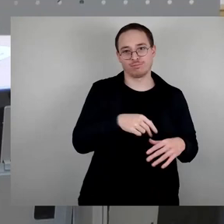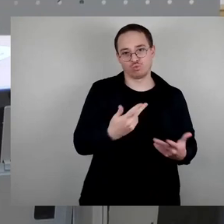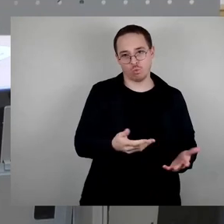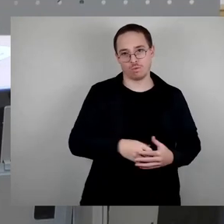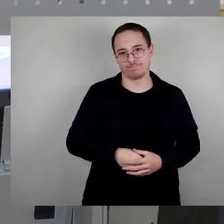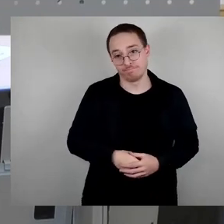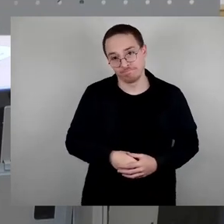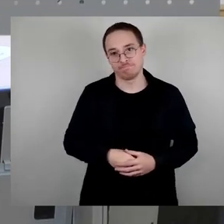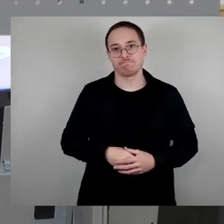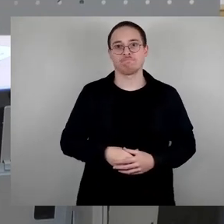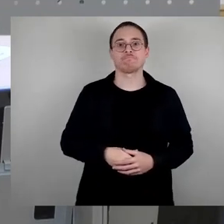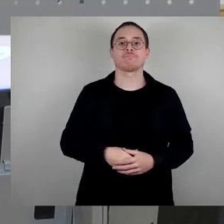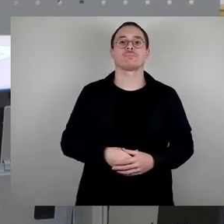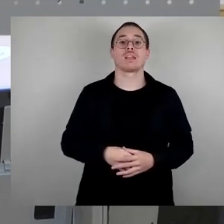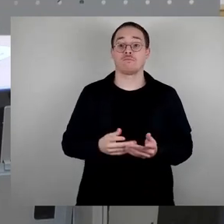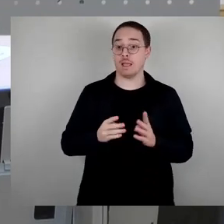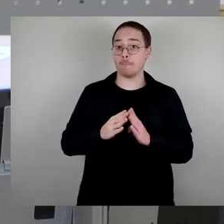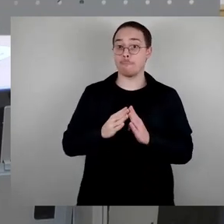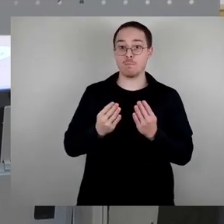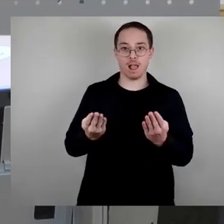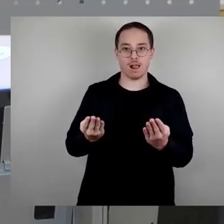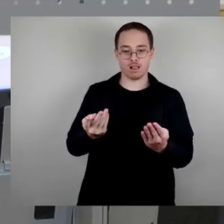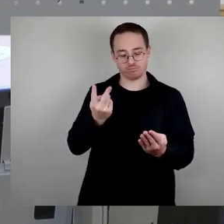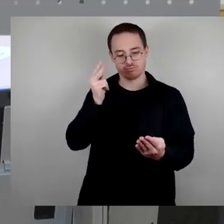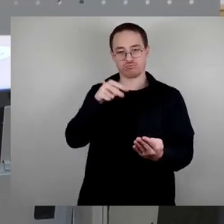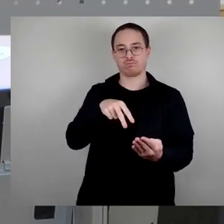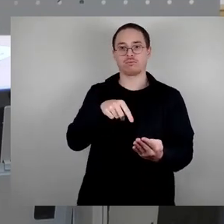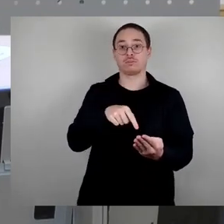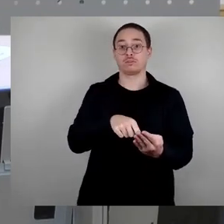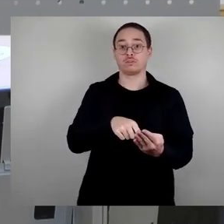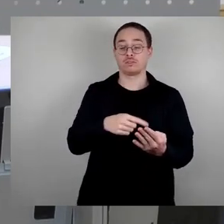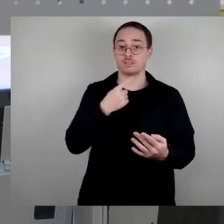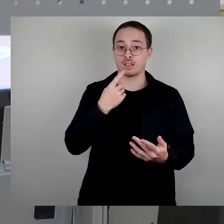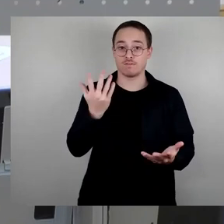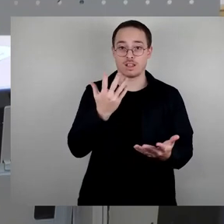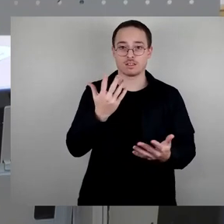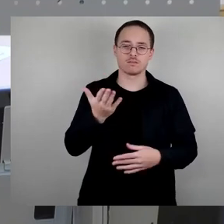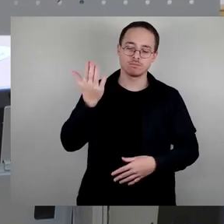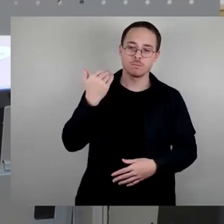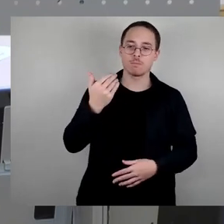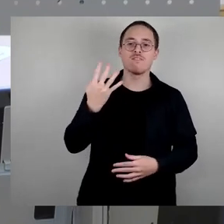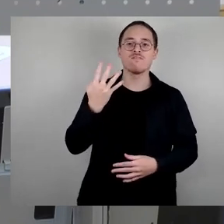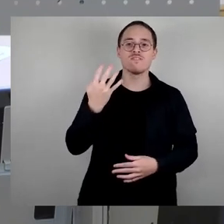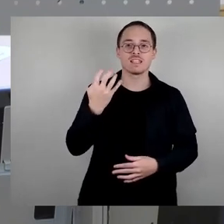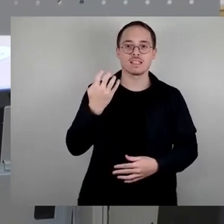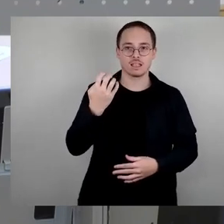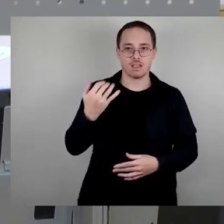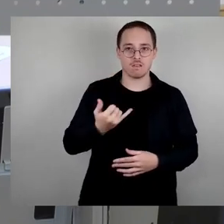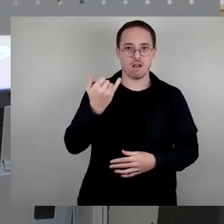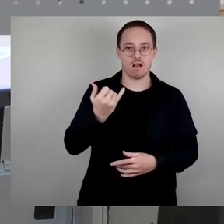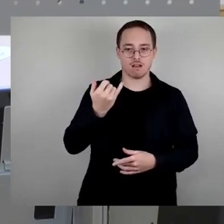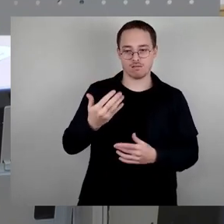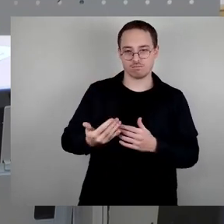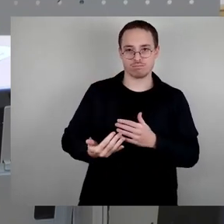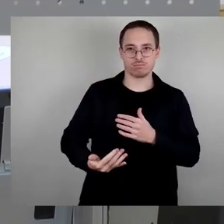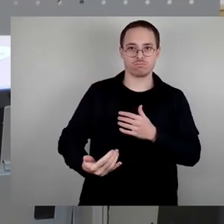es so, nach 40 Jahren ist jede Schuld und Verpflichtung vergeben, alles aus der Welt geschafft, wir